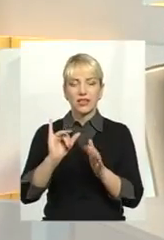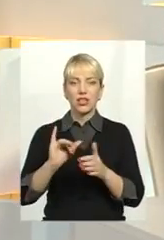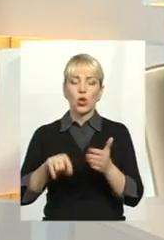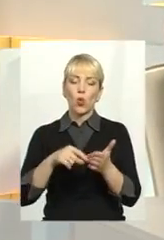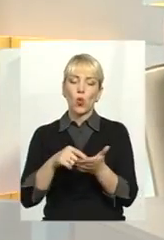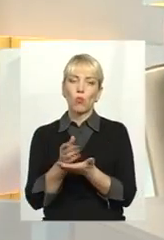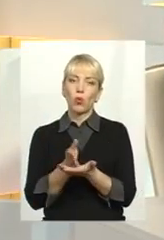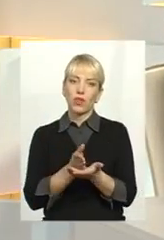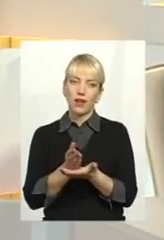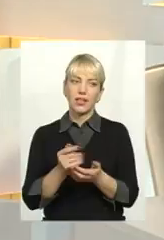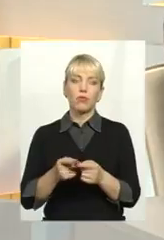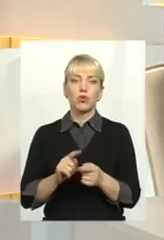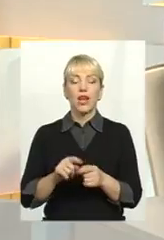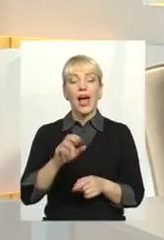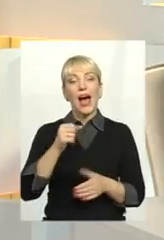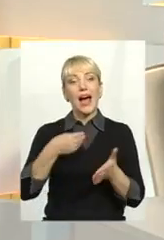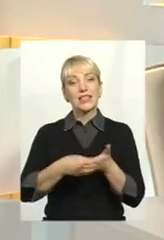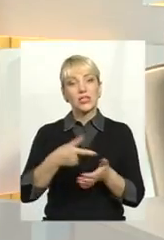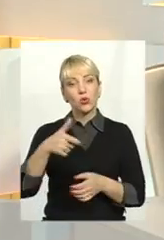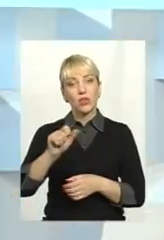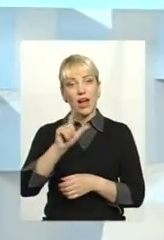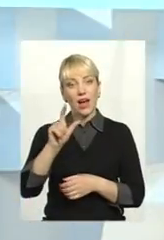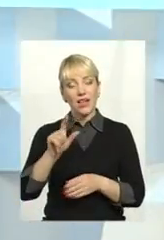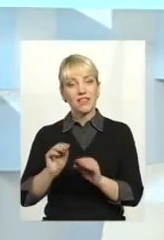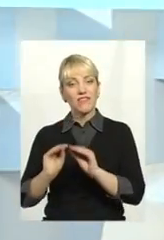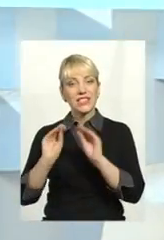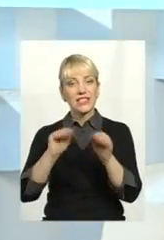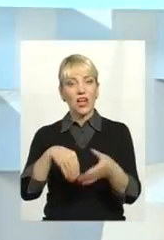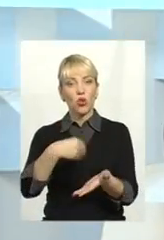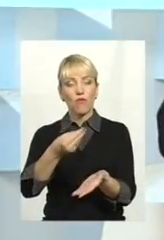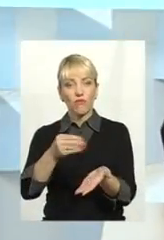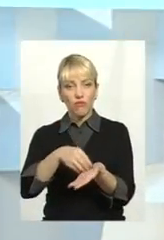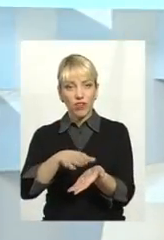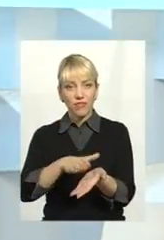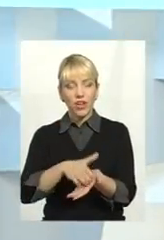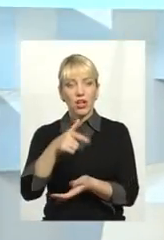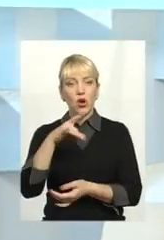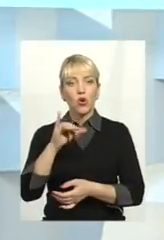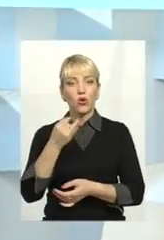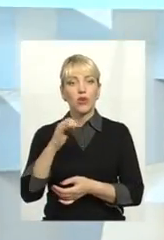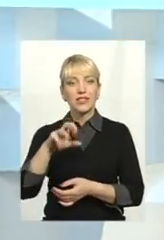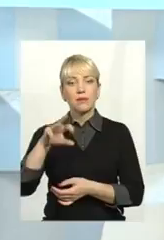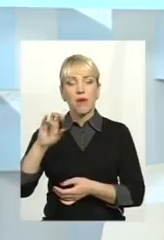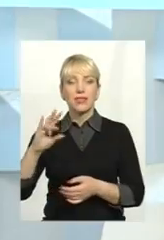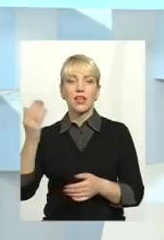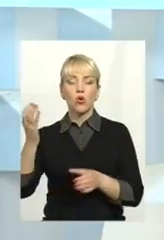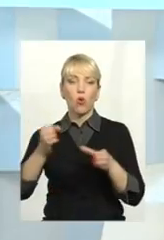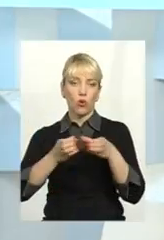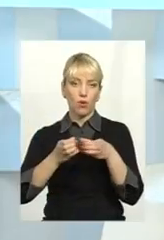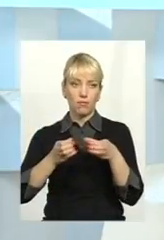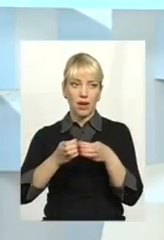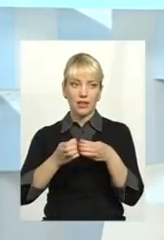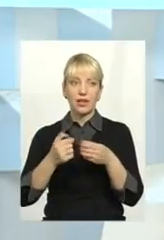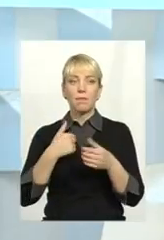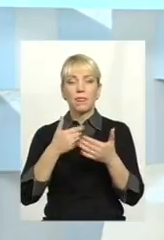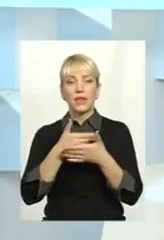послуг, а не безпосередньо. Ціну на газ нам встановив пан Гройсман і його команда, це Кабмін. І ми сьогодні, до речі, за